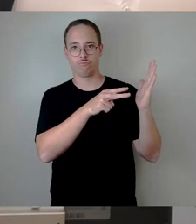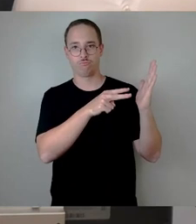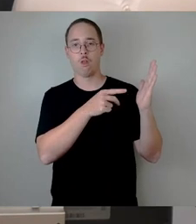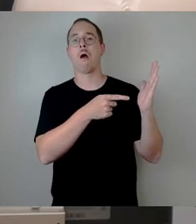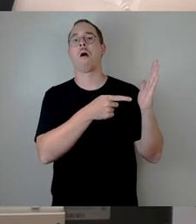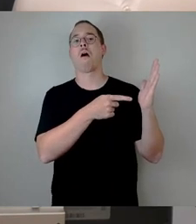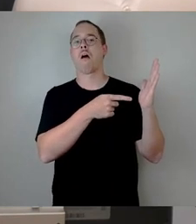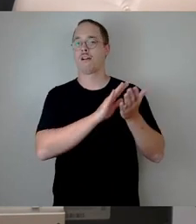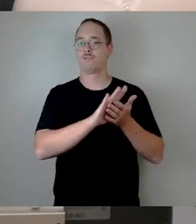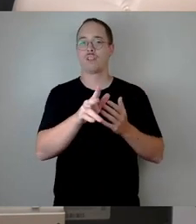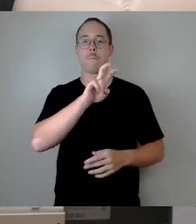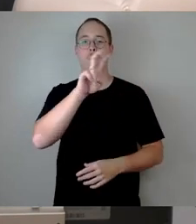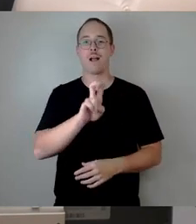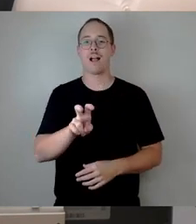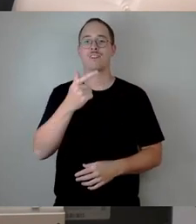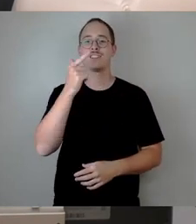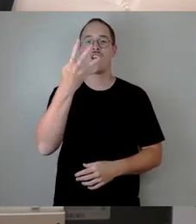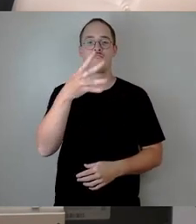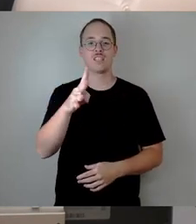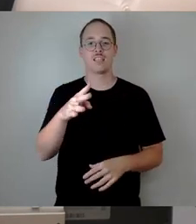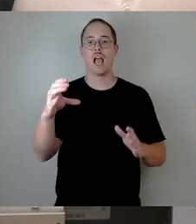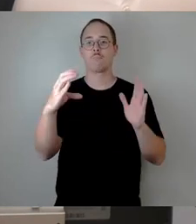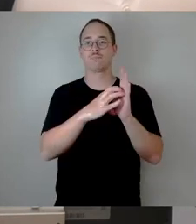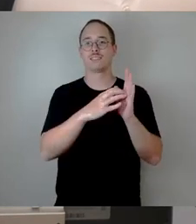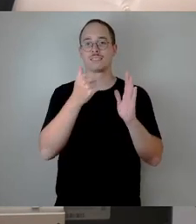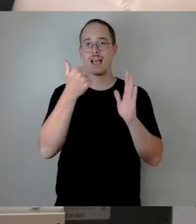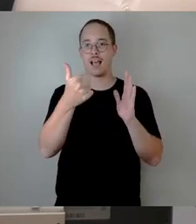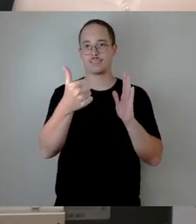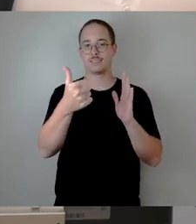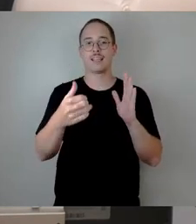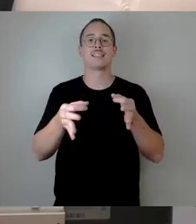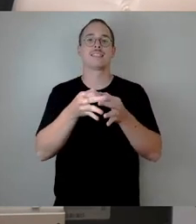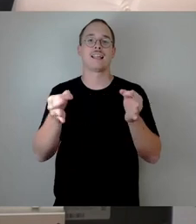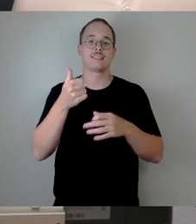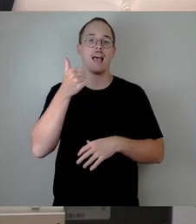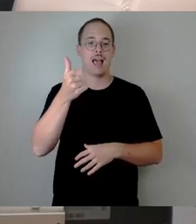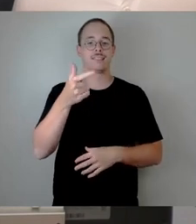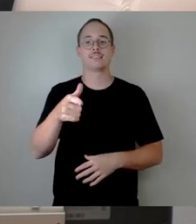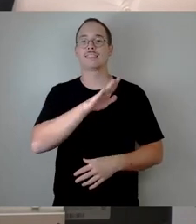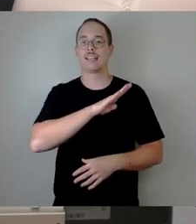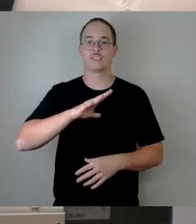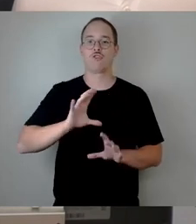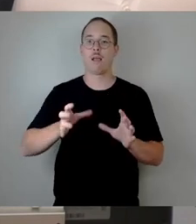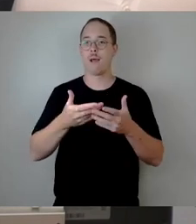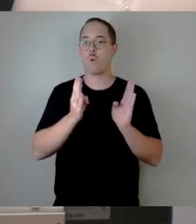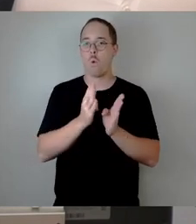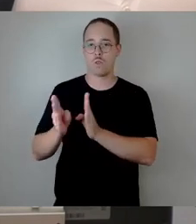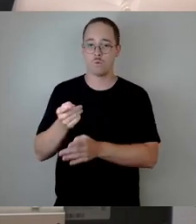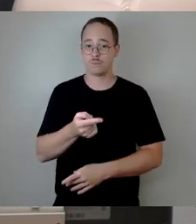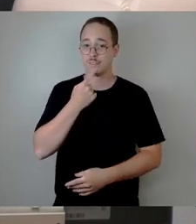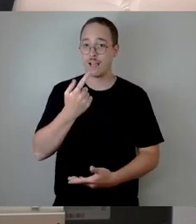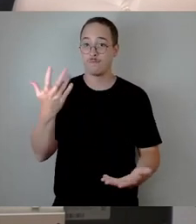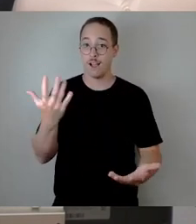42 Absatz 1 Satz 1 der Sächsischen Gemeindeordnung regelt, dass die